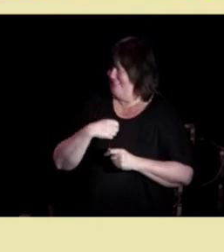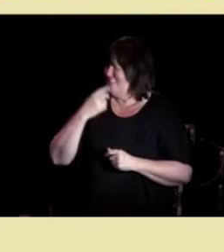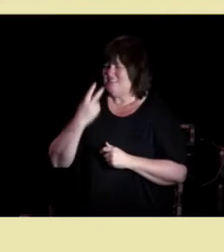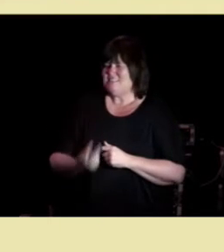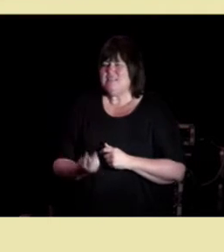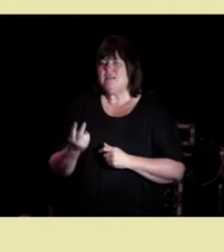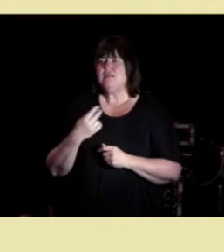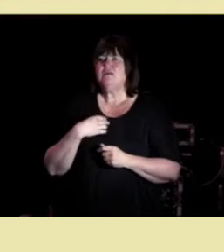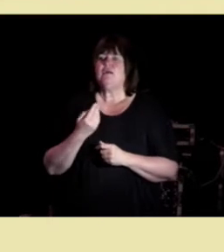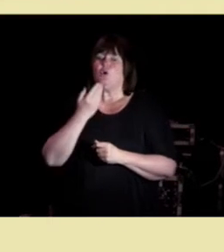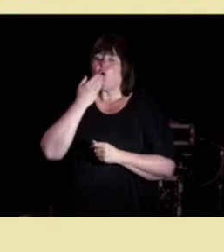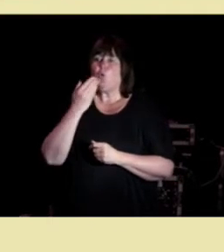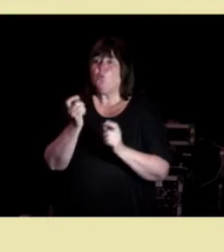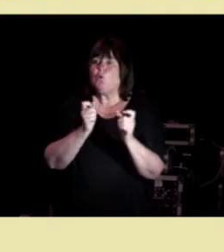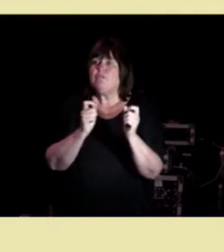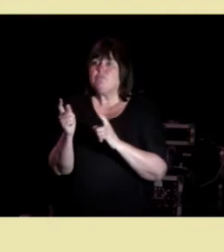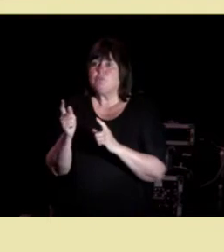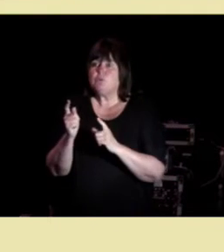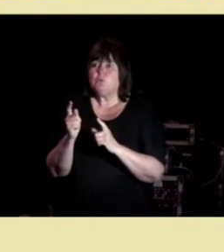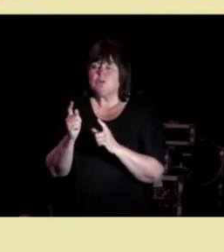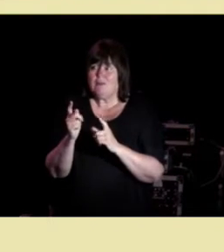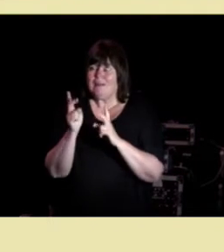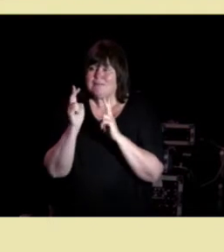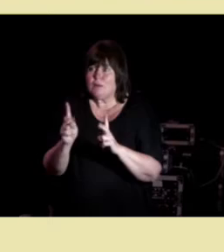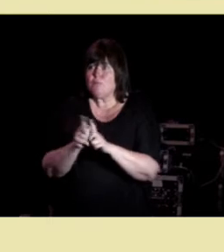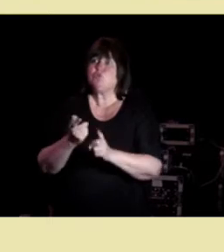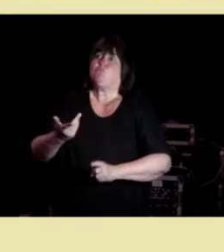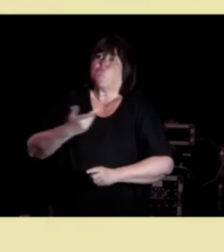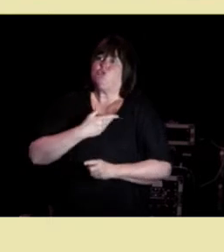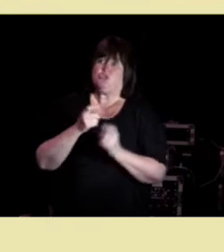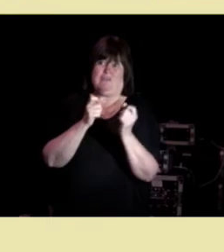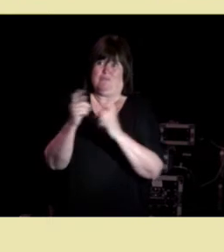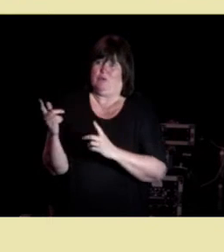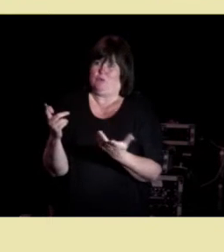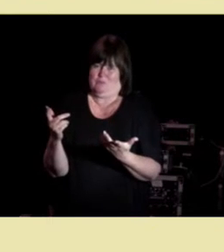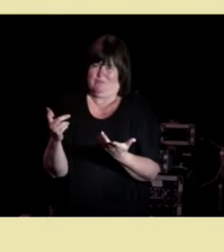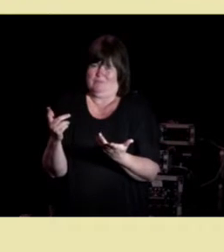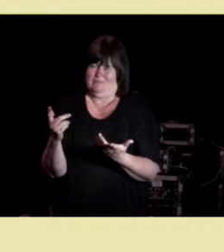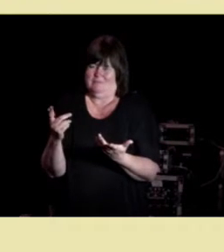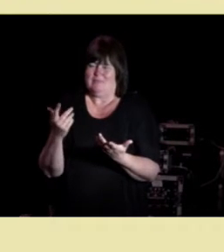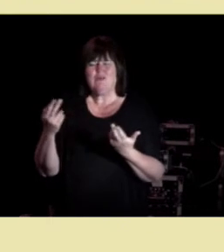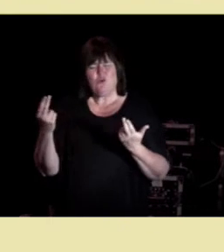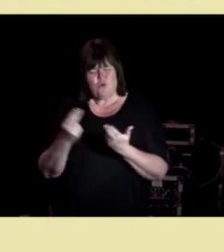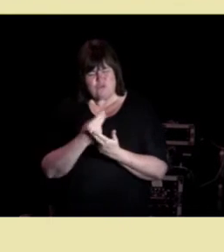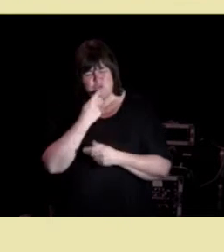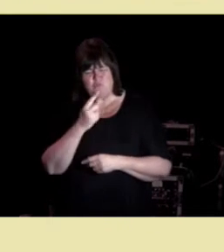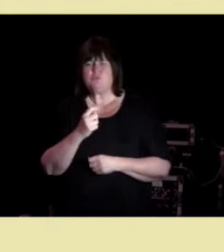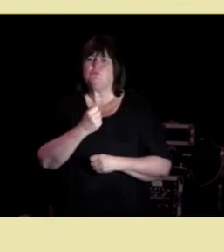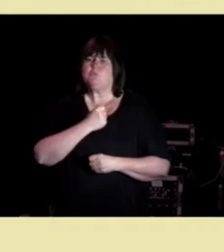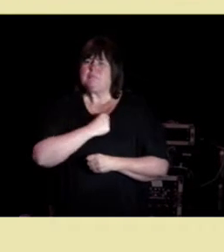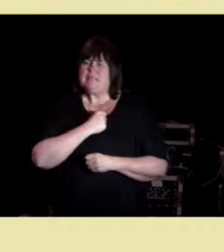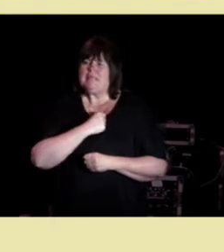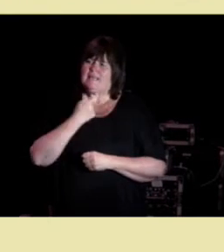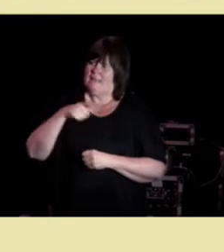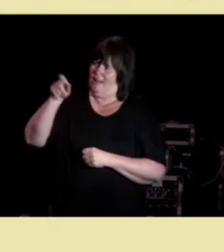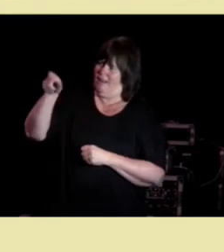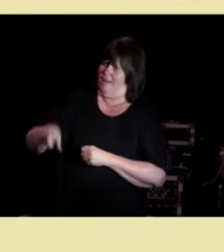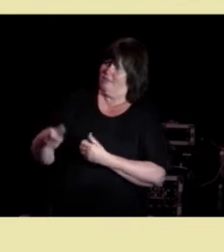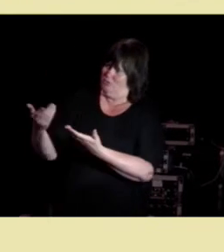god informasjon er det samme som mye informasjon det er også et spørsmål om tillit til den som gir informasjon